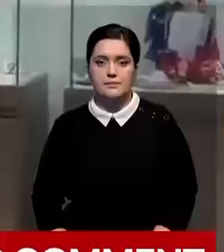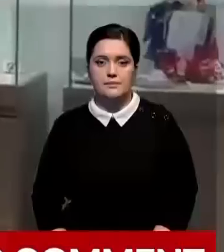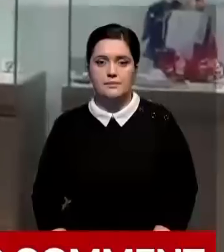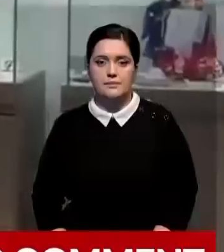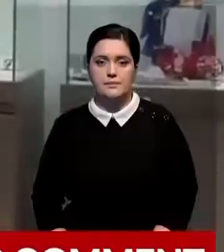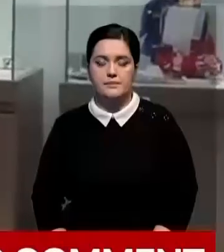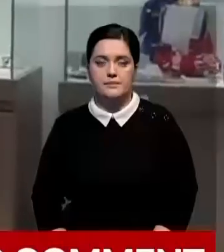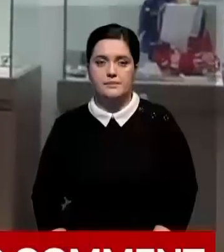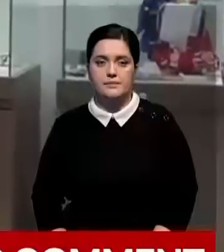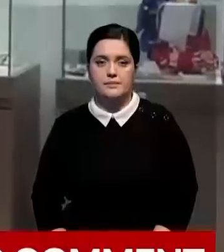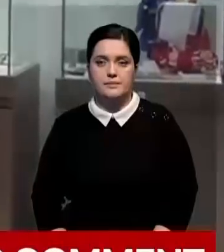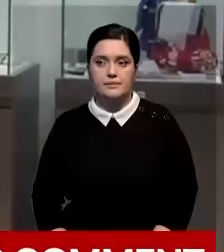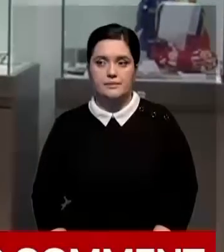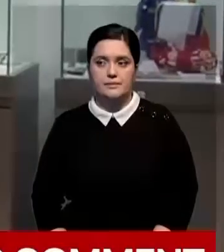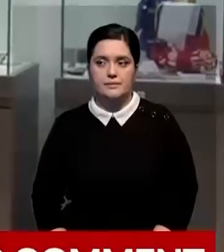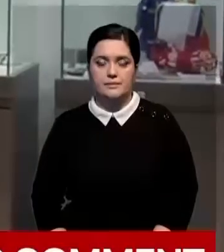Казахстан